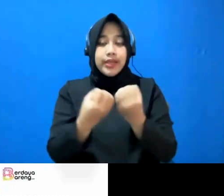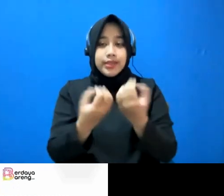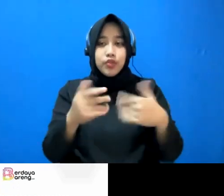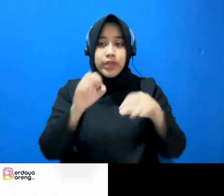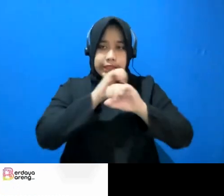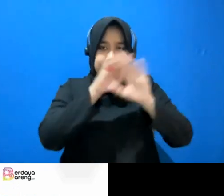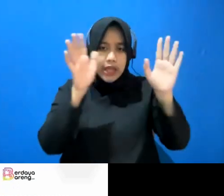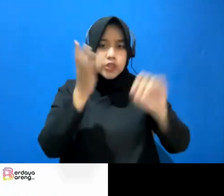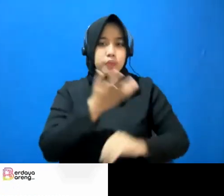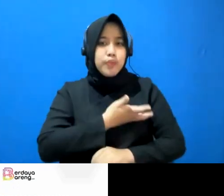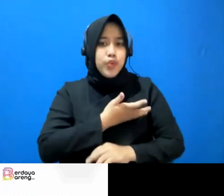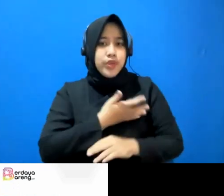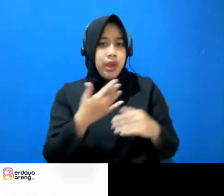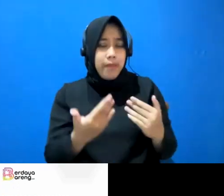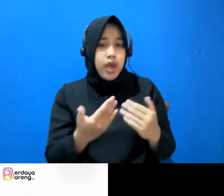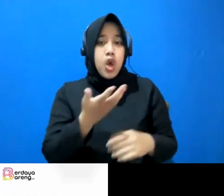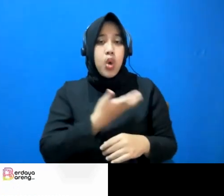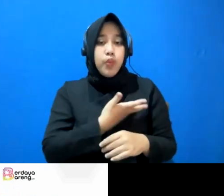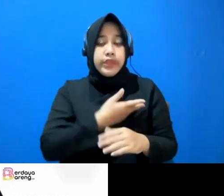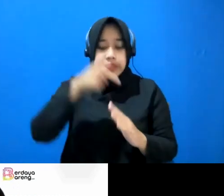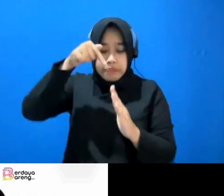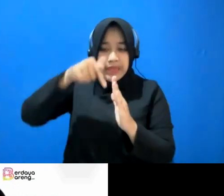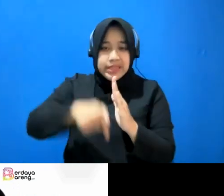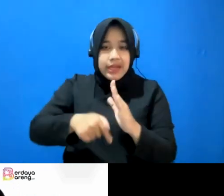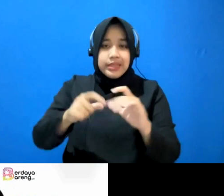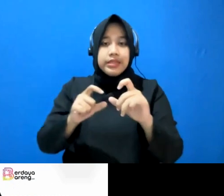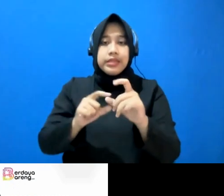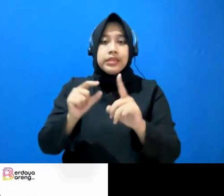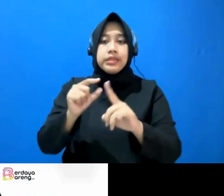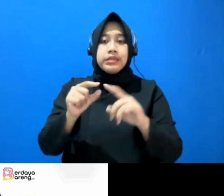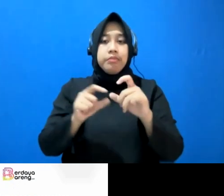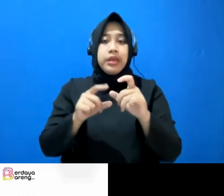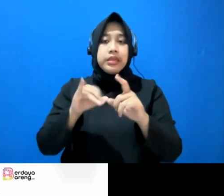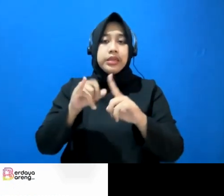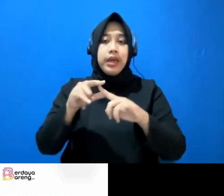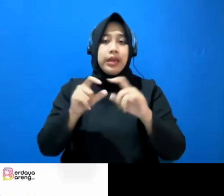memiliki spesialisasi supaya lebih